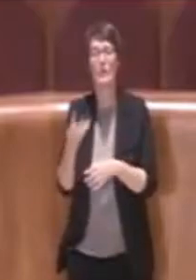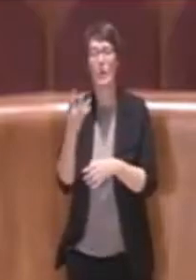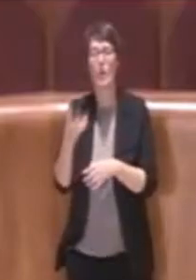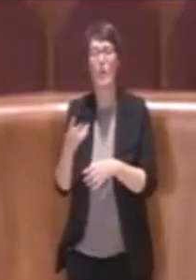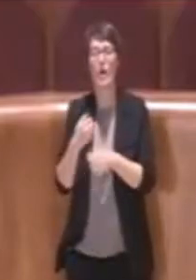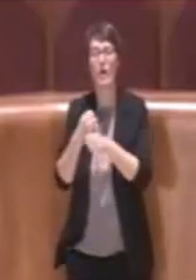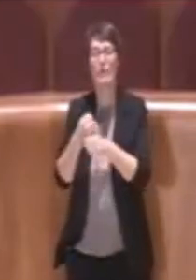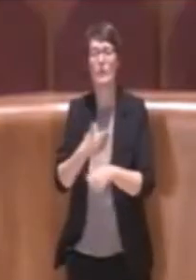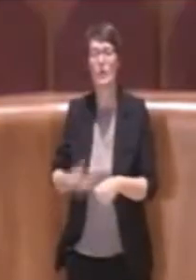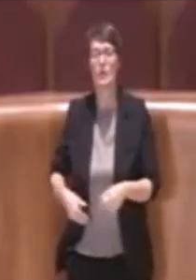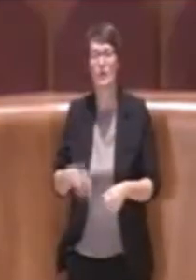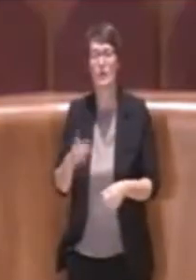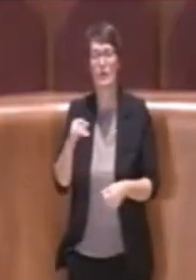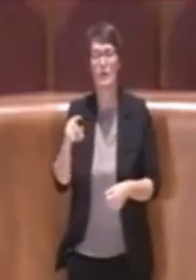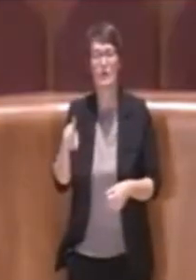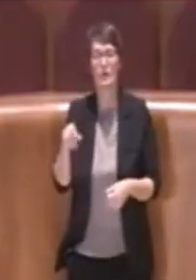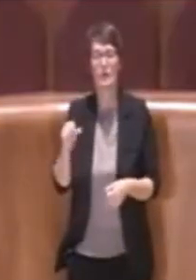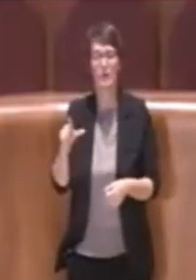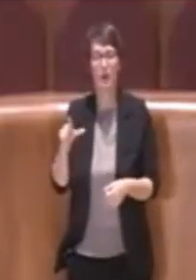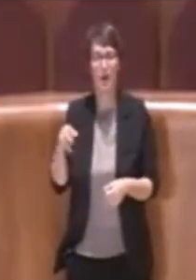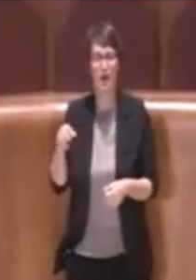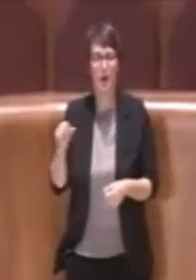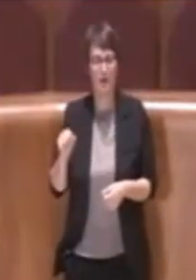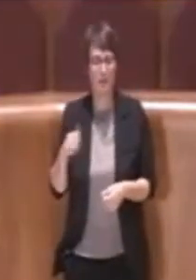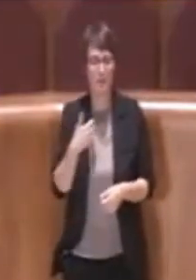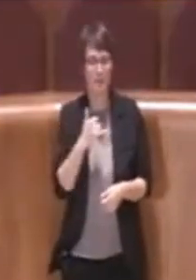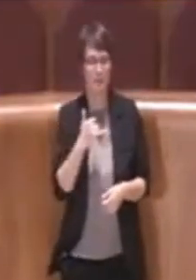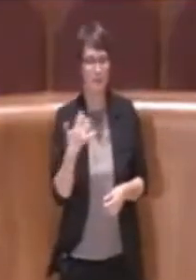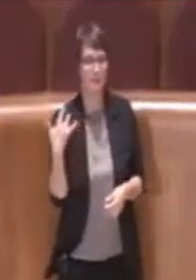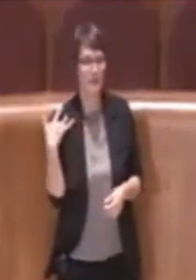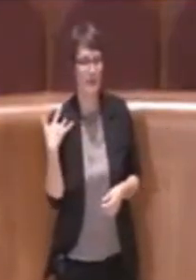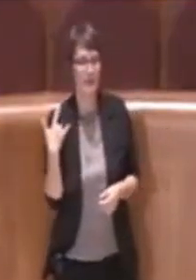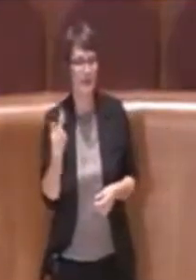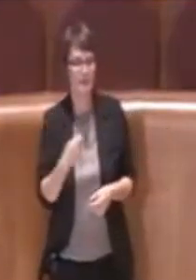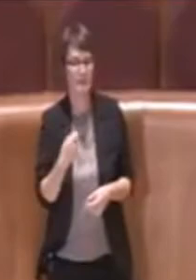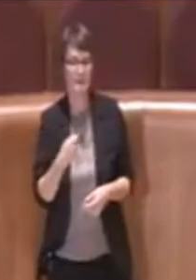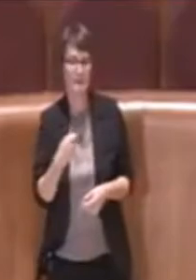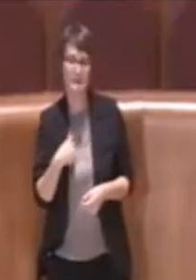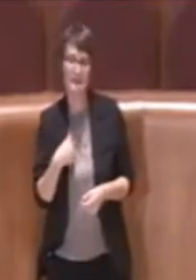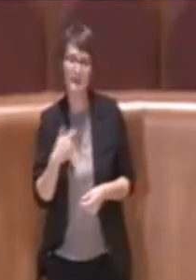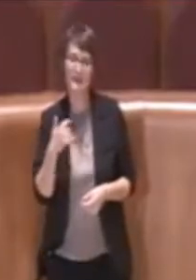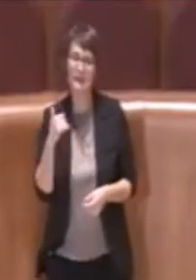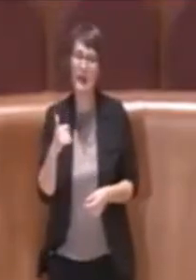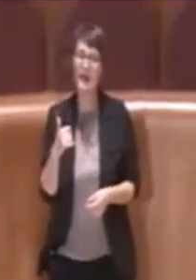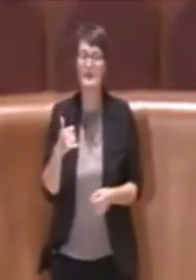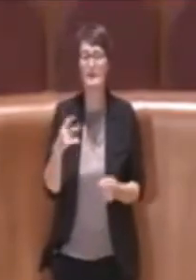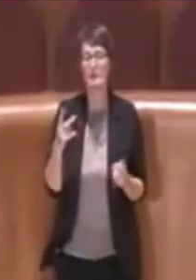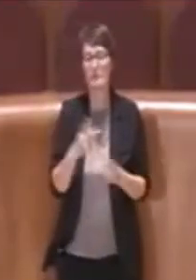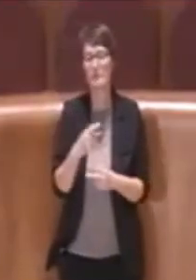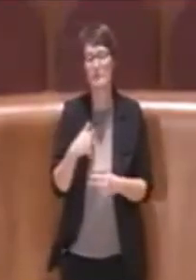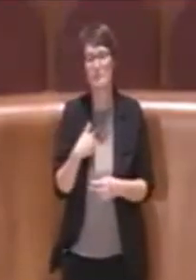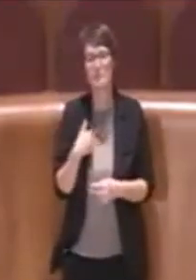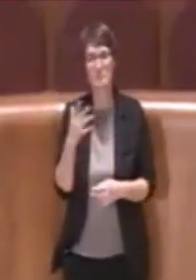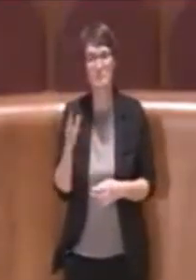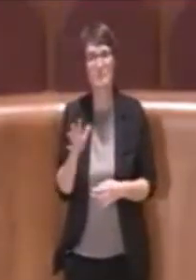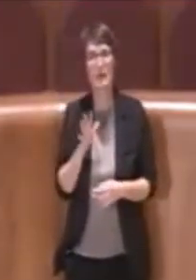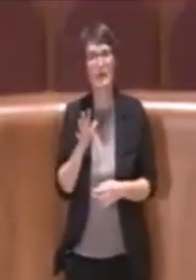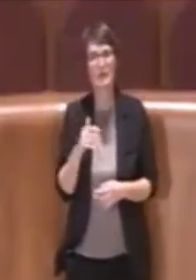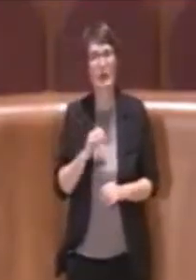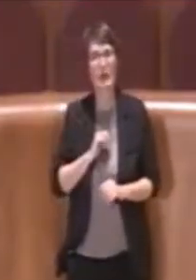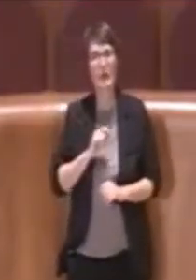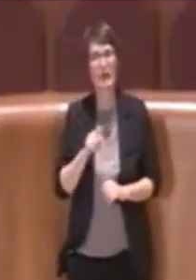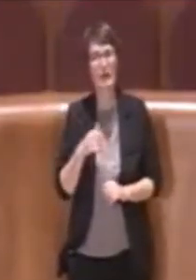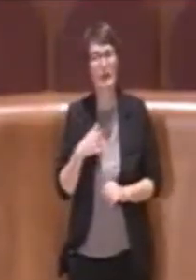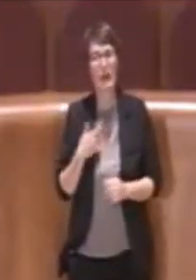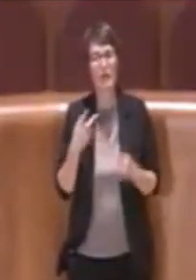Grazie Presidente, allora sì in effetti credo che sia corretta l'analisi anche dell'ultimo